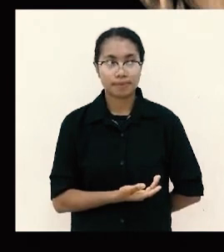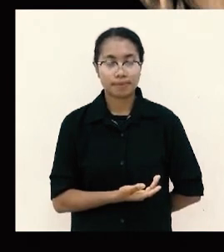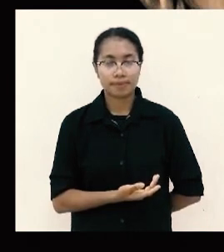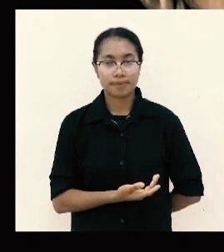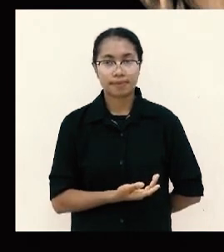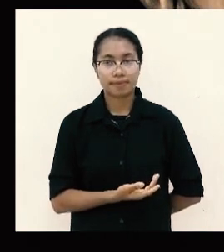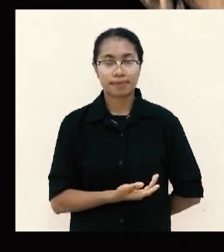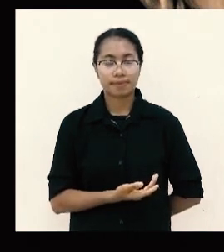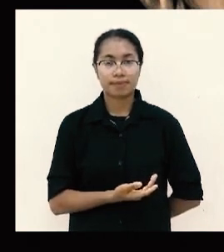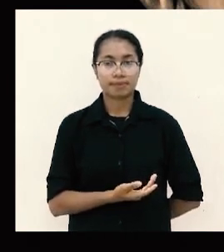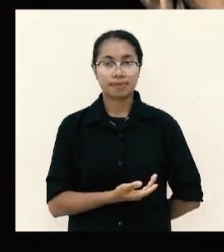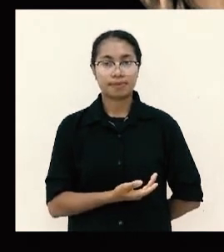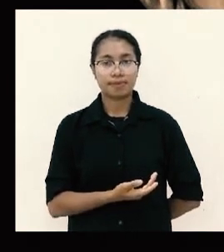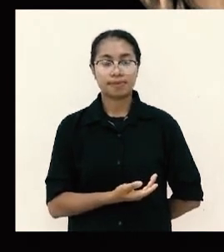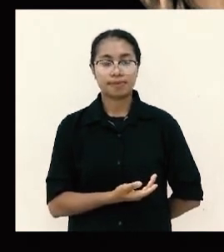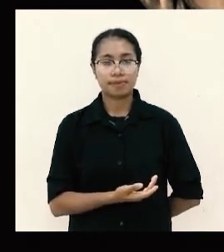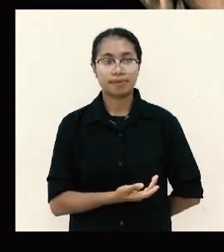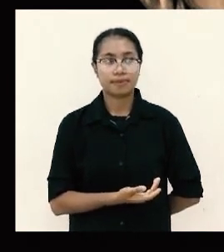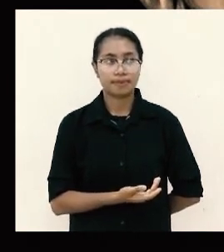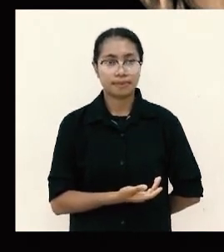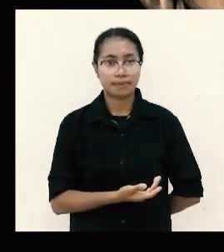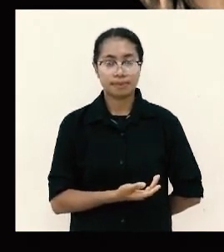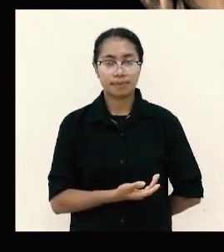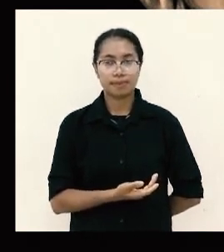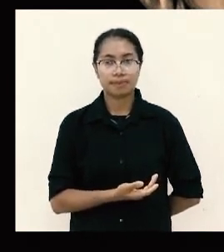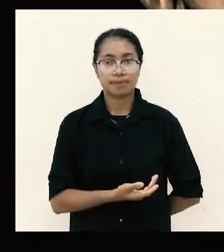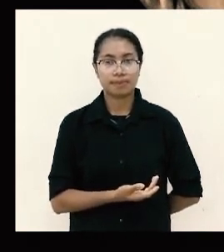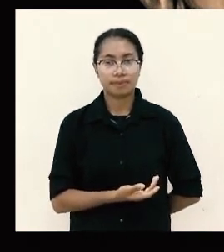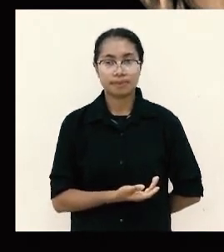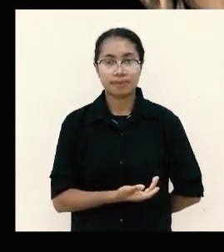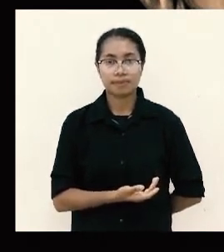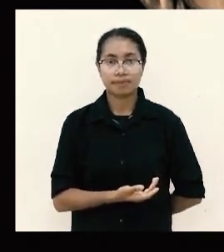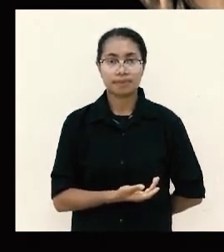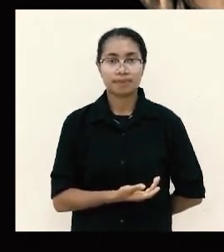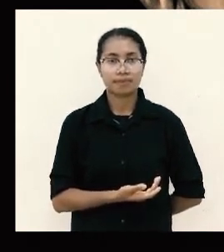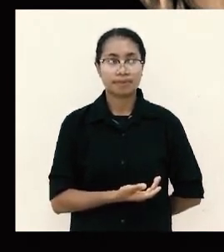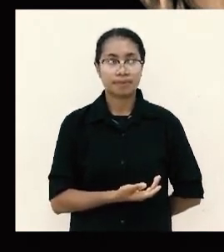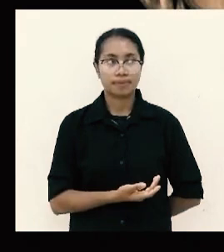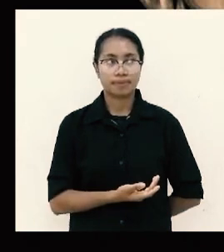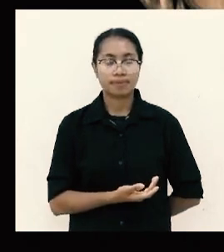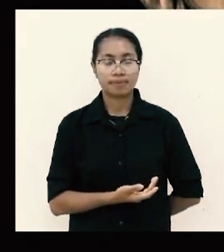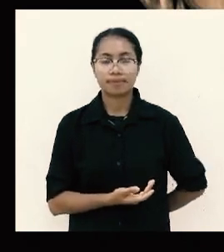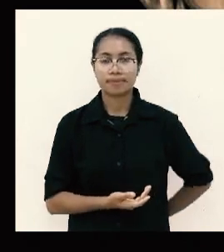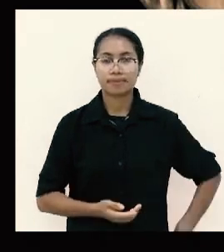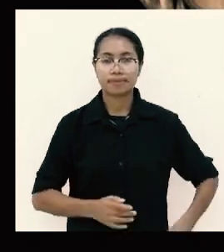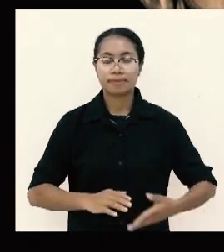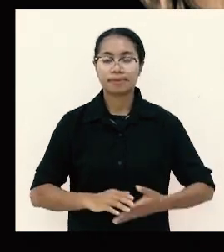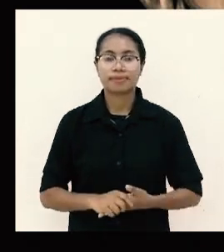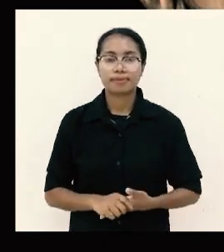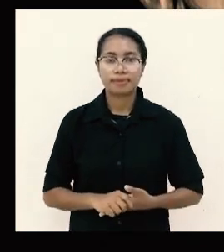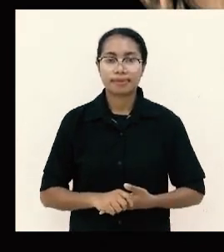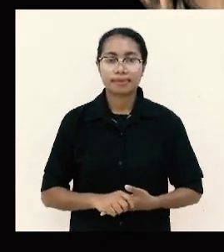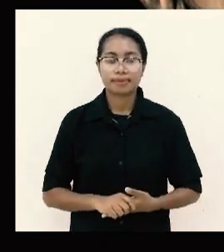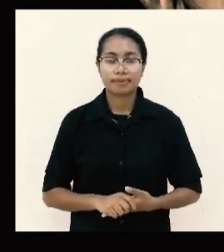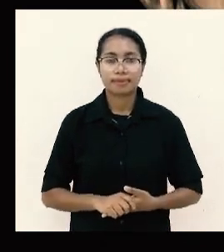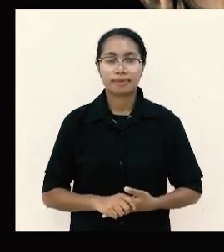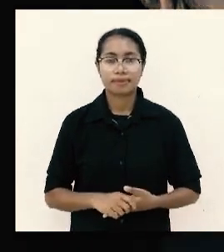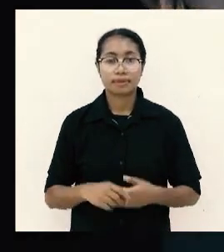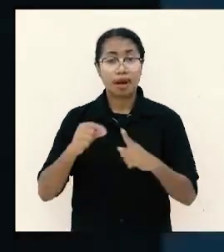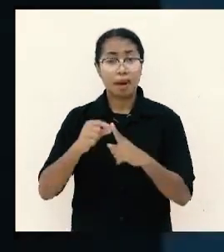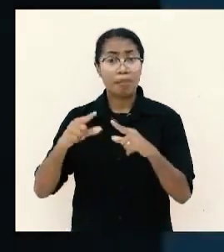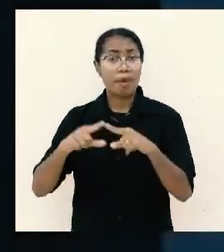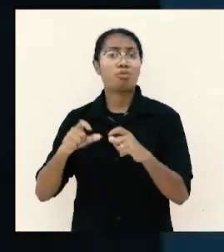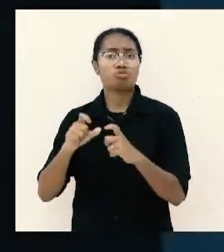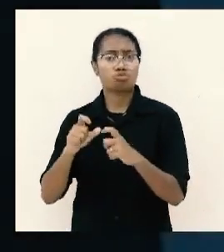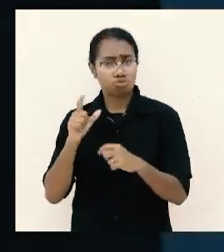memenuhi keperluanku dan keperluan kawan-kawan seperjalananku Paulus kerja